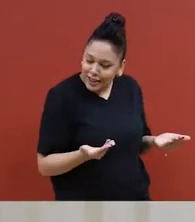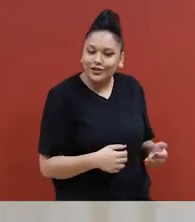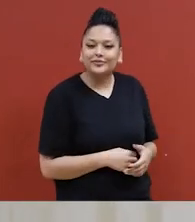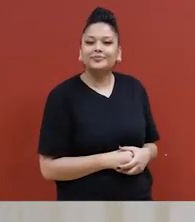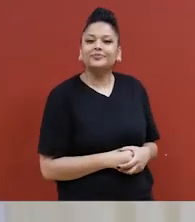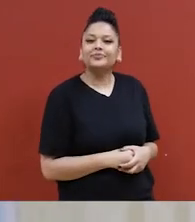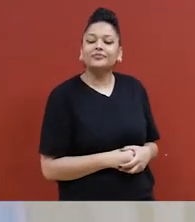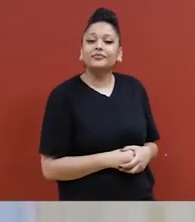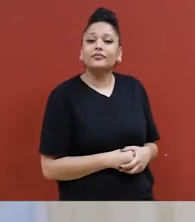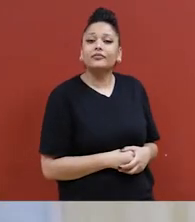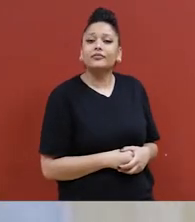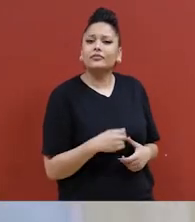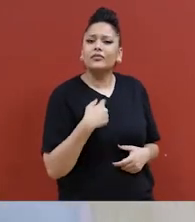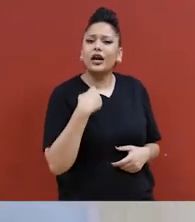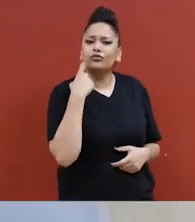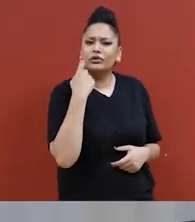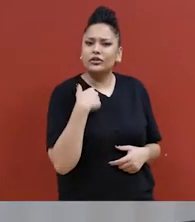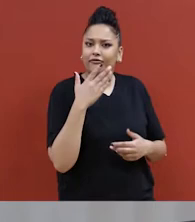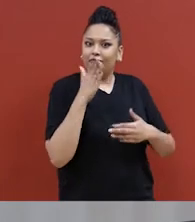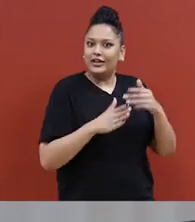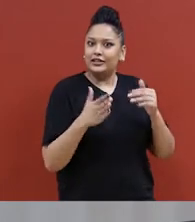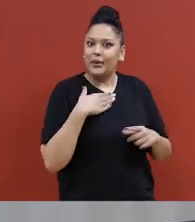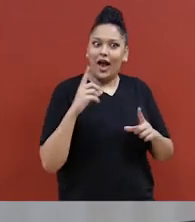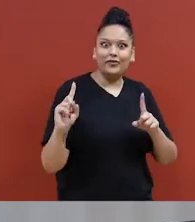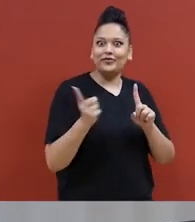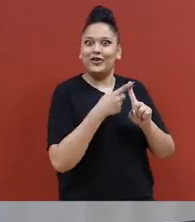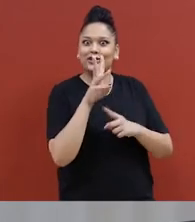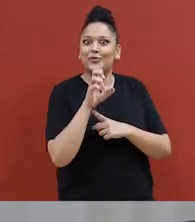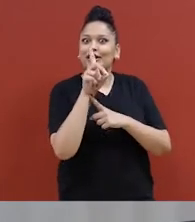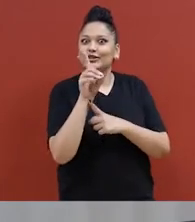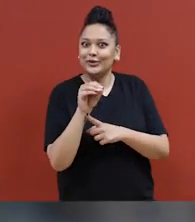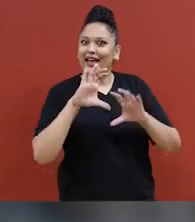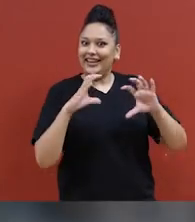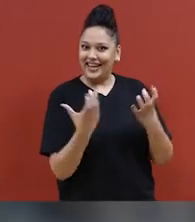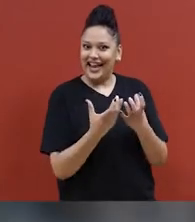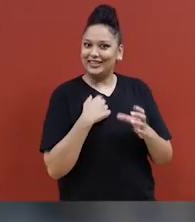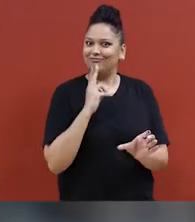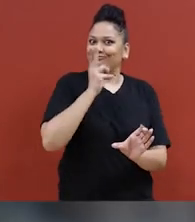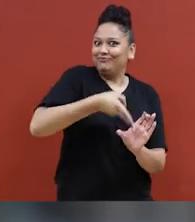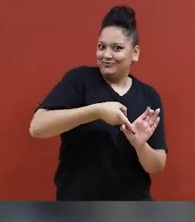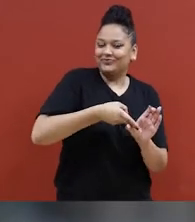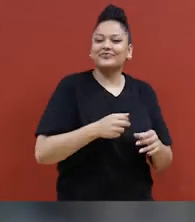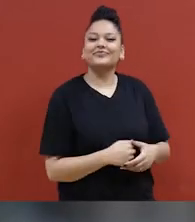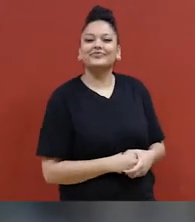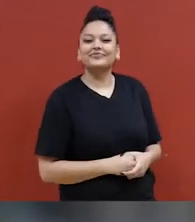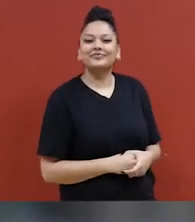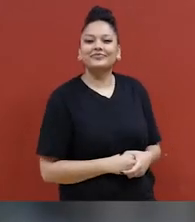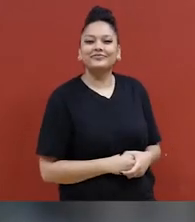Je termine mon premier cours de Wendo et j'ai vu du Wendo lors de l'événement Reprenons la nuit.